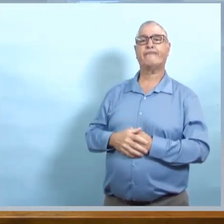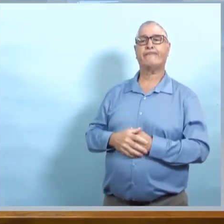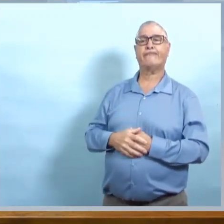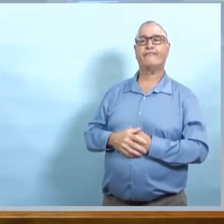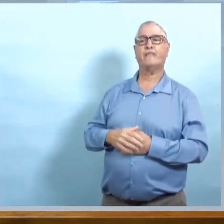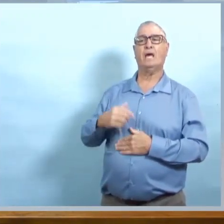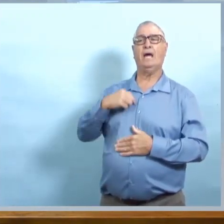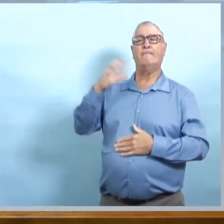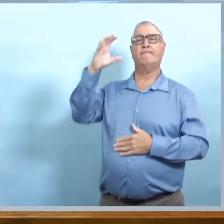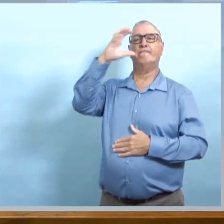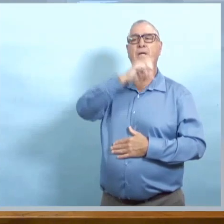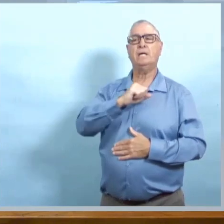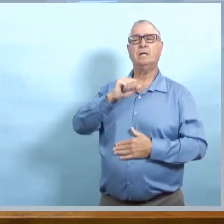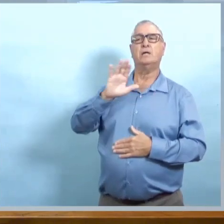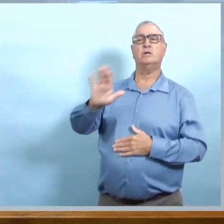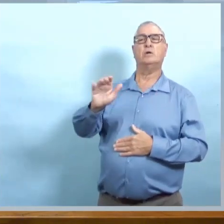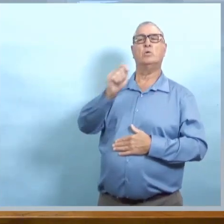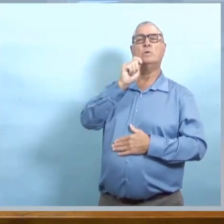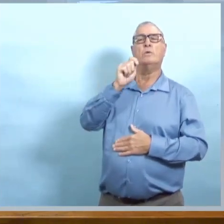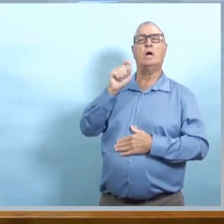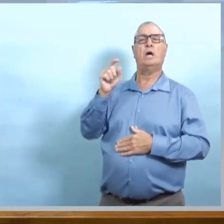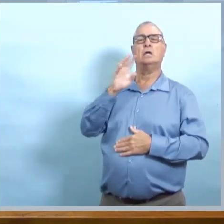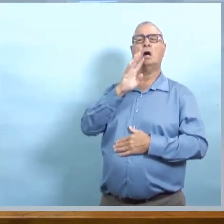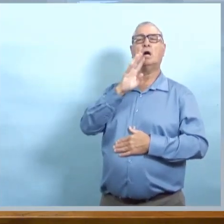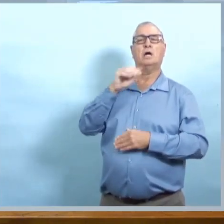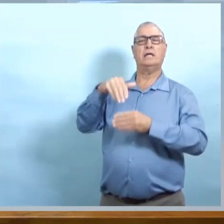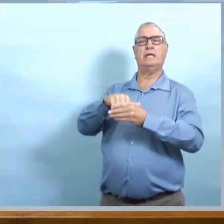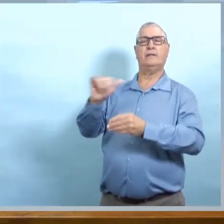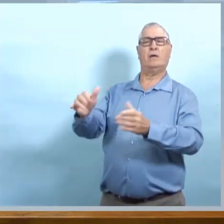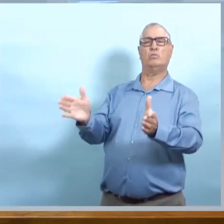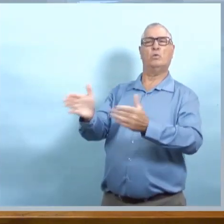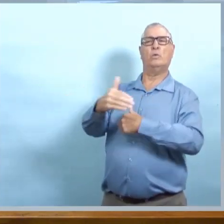Du Brandon Sun, Michel. Bonjour.